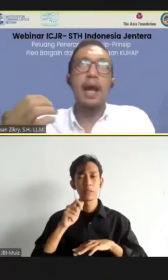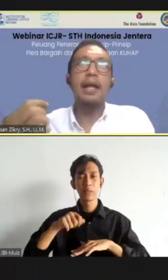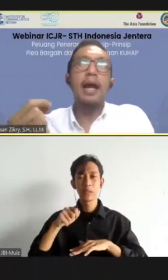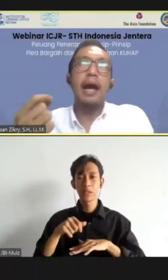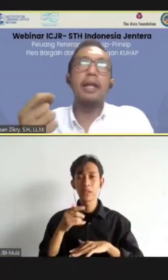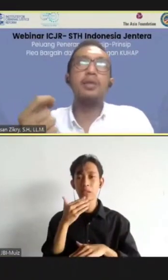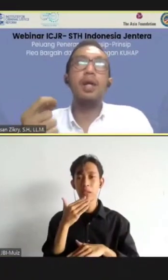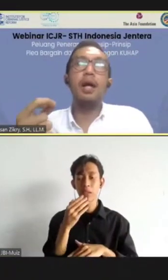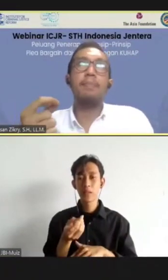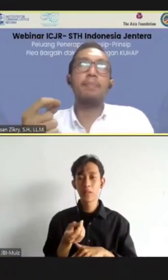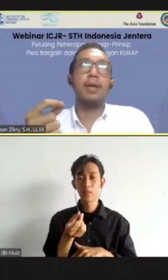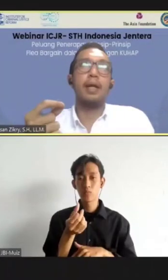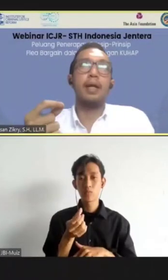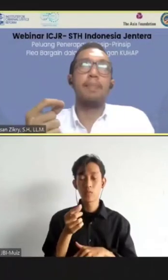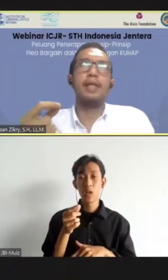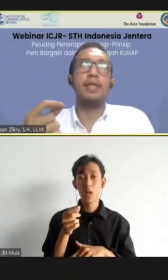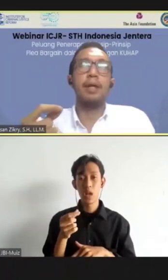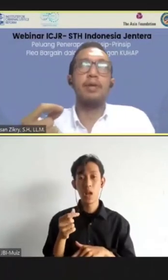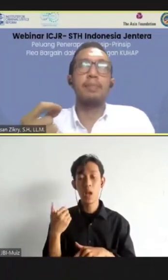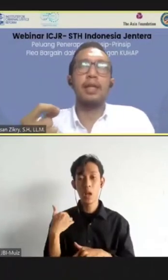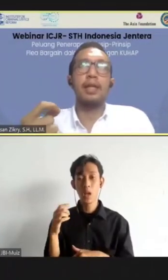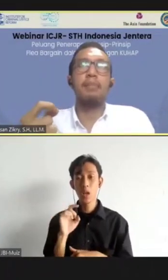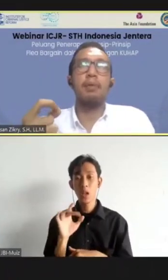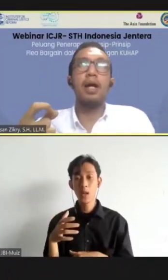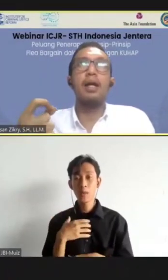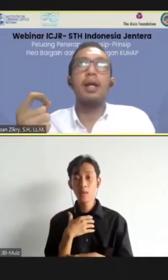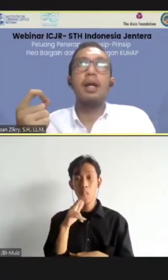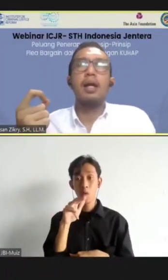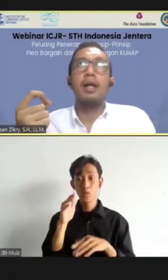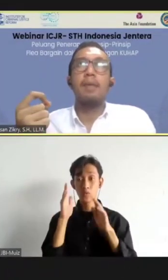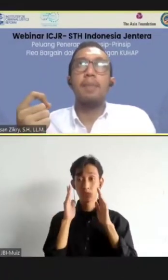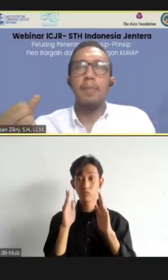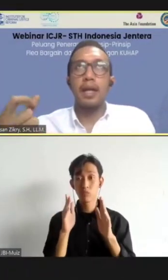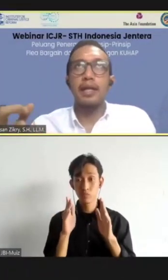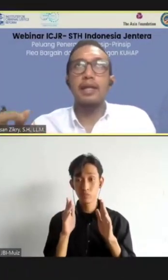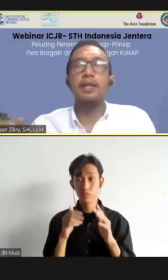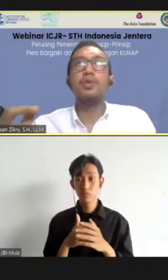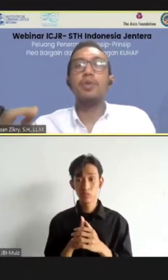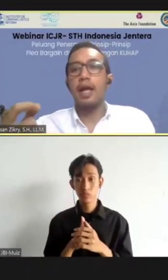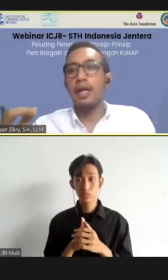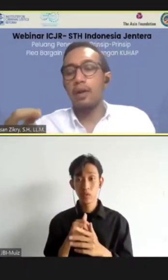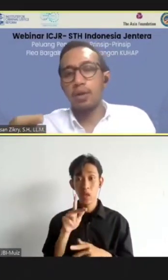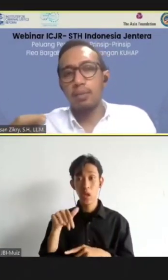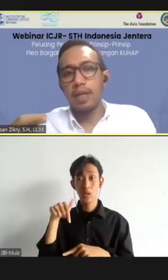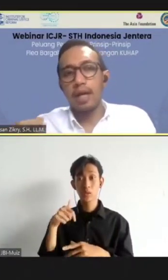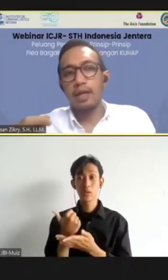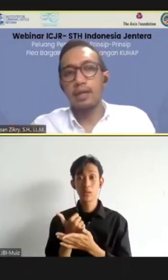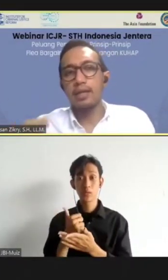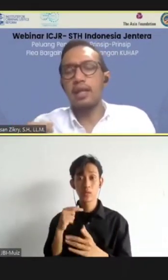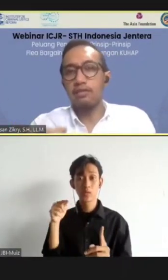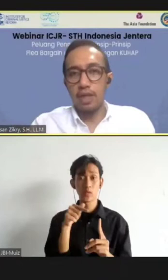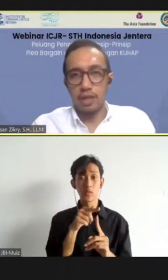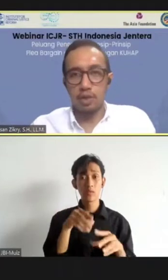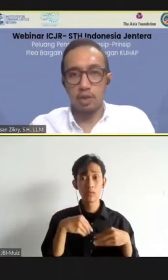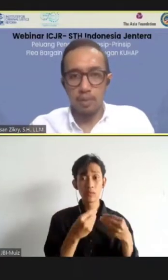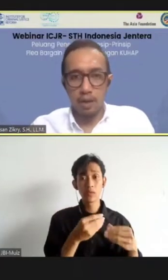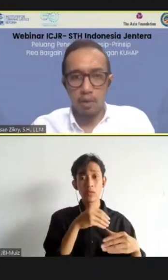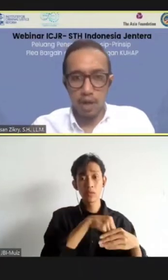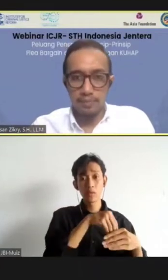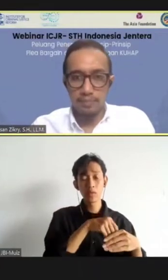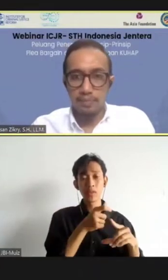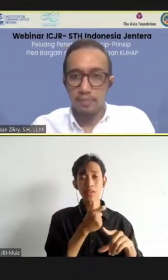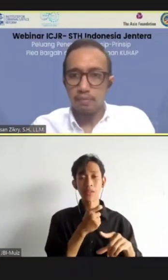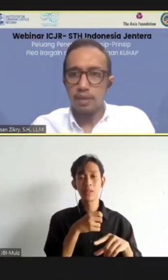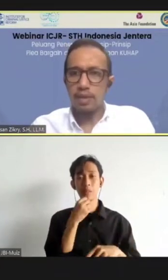juga ada. Ada juga prinsip yang harus diperhatikan bahwa plea bargaining ini tujuannya adalah untuk memberikan insentif dari suatu